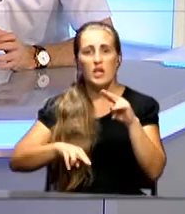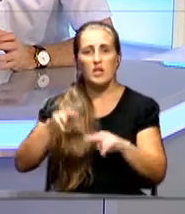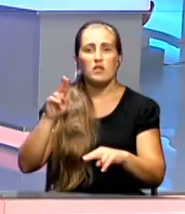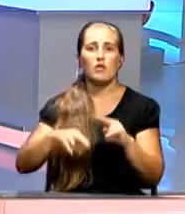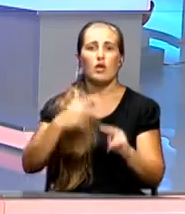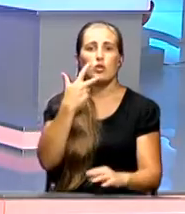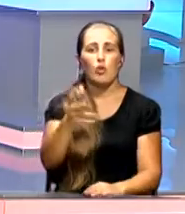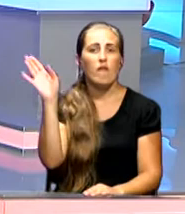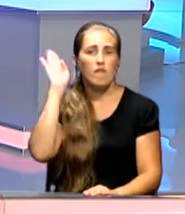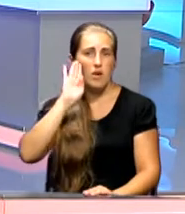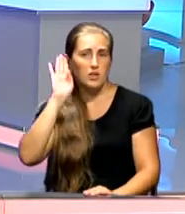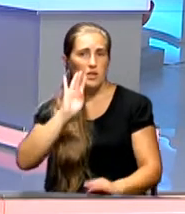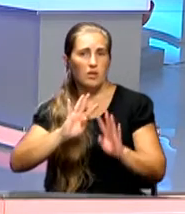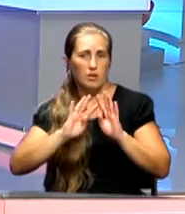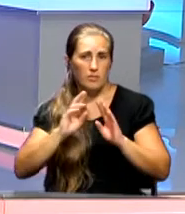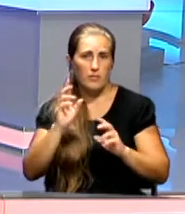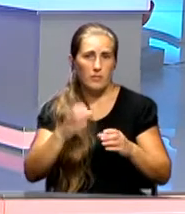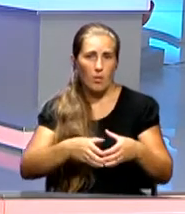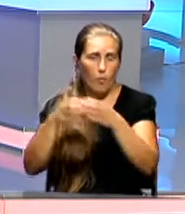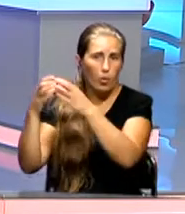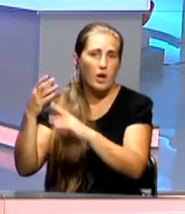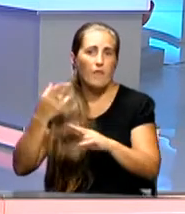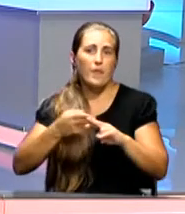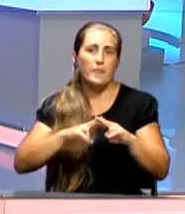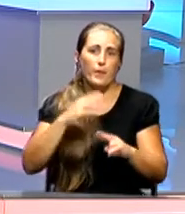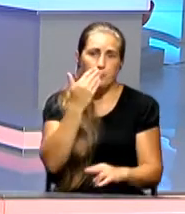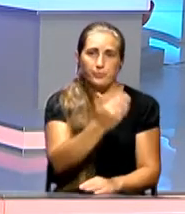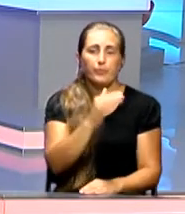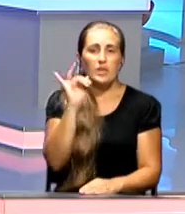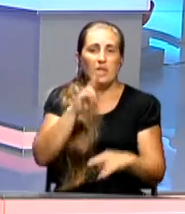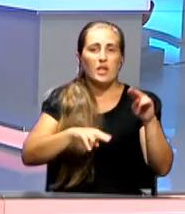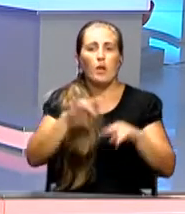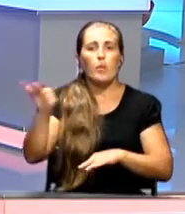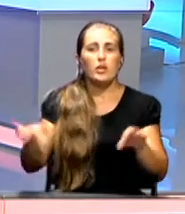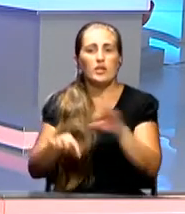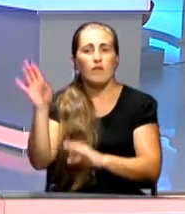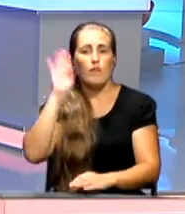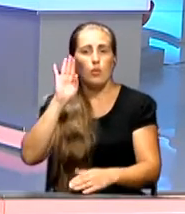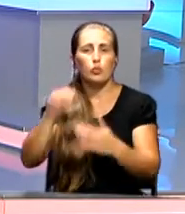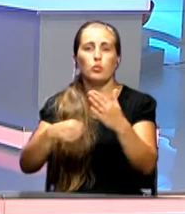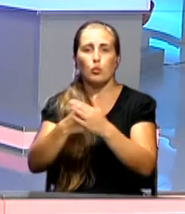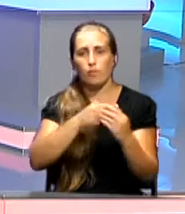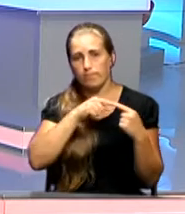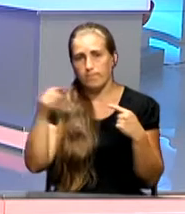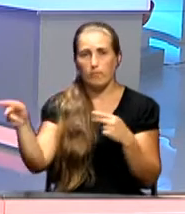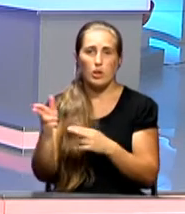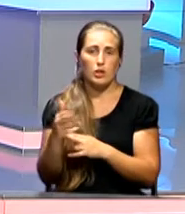трех водозаборов. Это Нежинский, Просторинский, Новогригорьевский. И строительство проектирования водовода до Керчи.